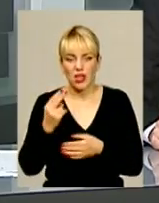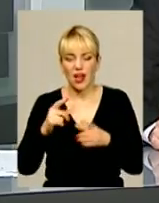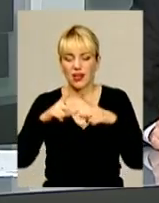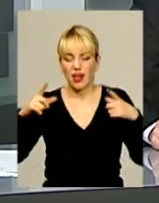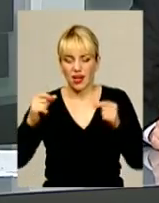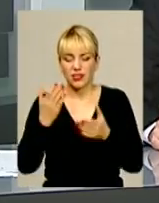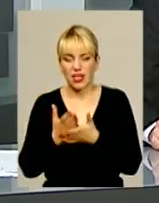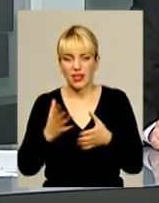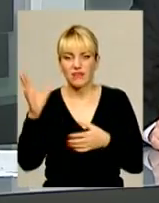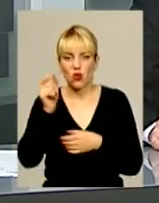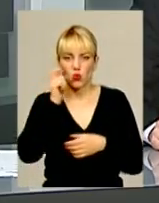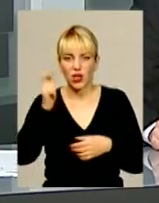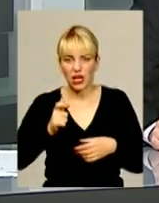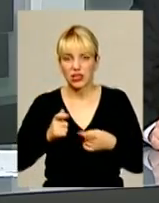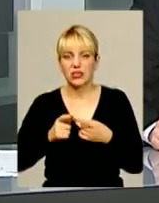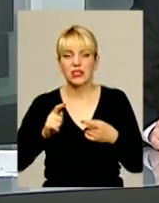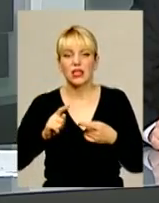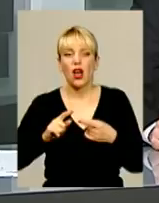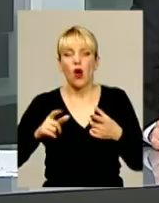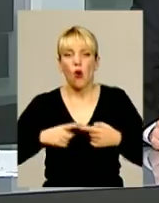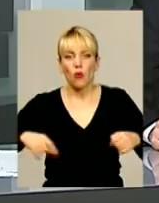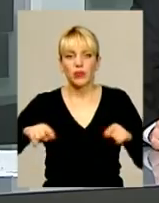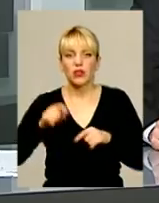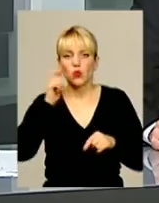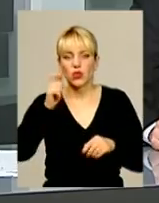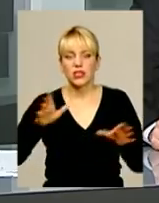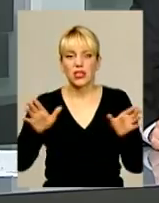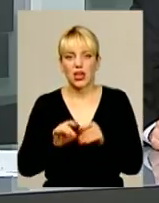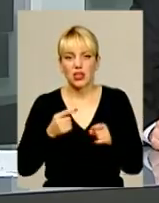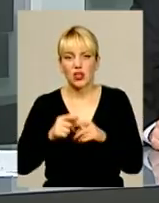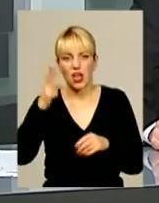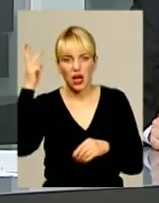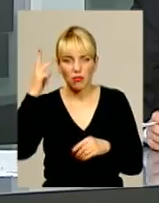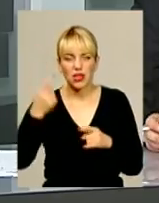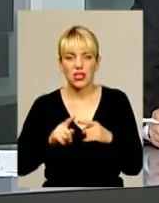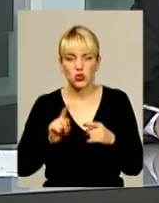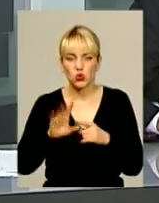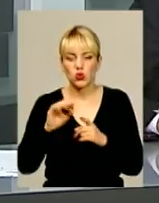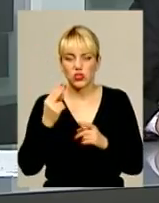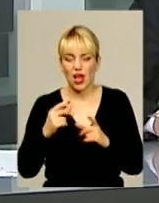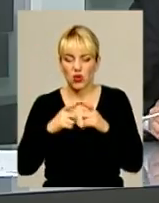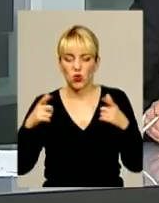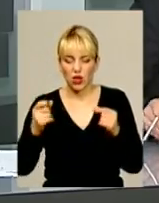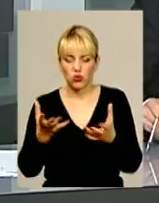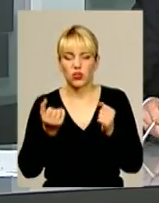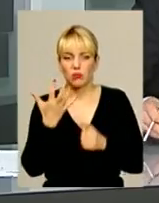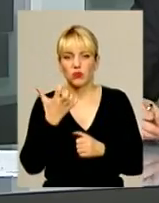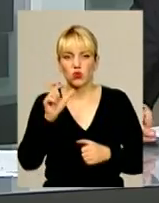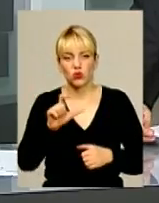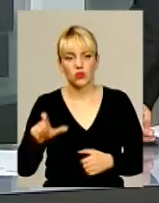громадське об'єднання учасників АТО «Українці разом». На Хмельниччині соціальну картку отримали понад п'ять сотень бійців.